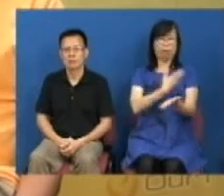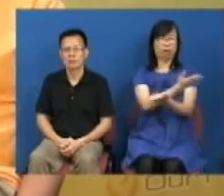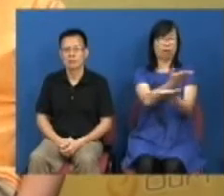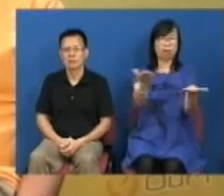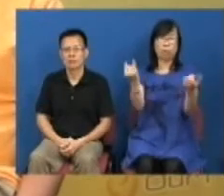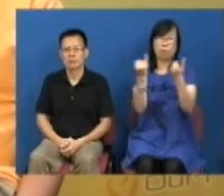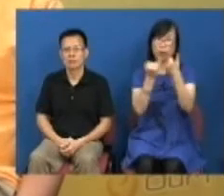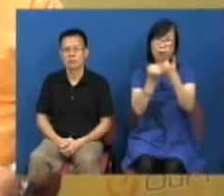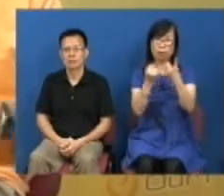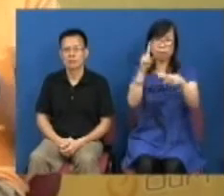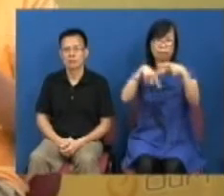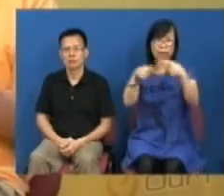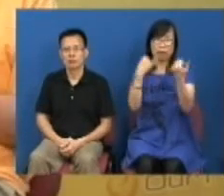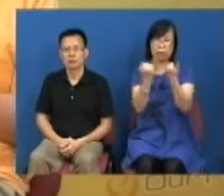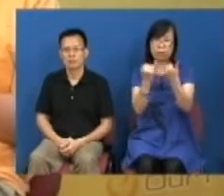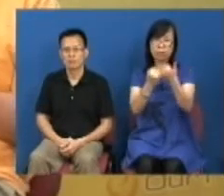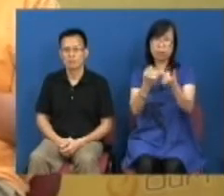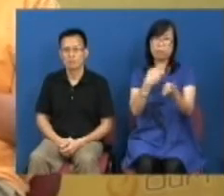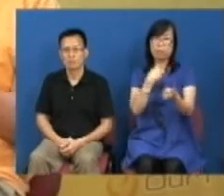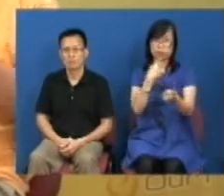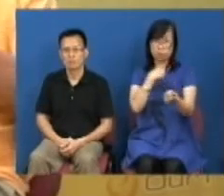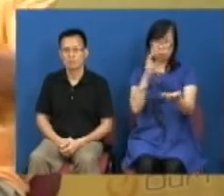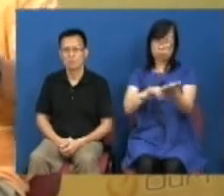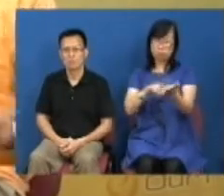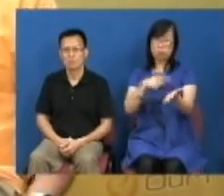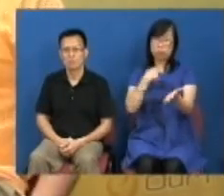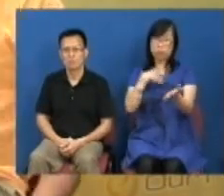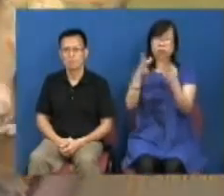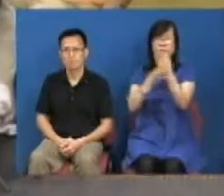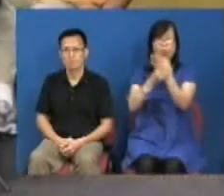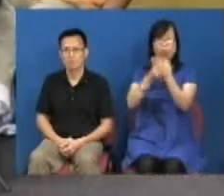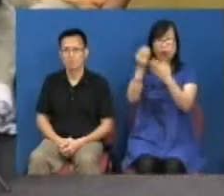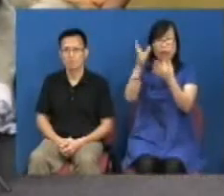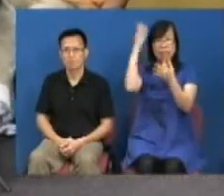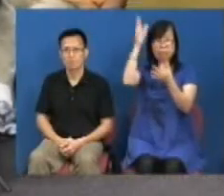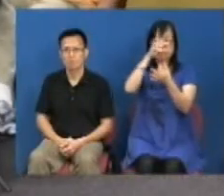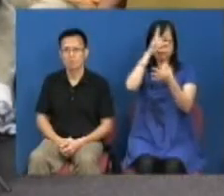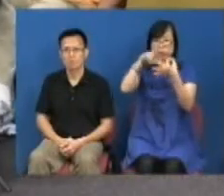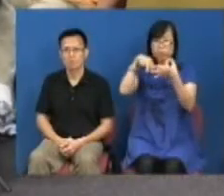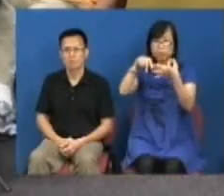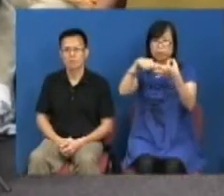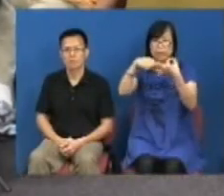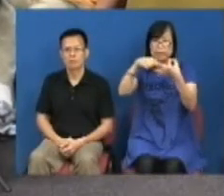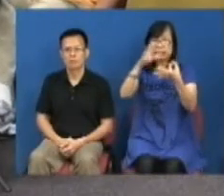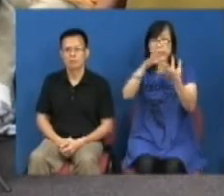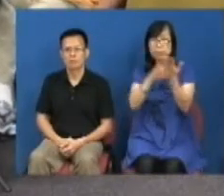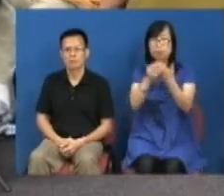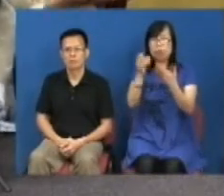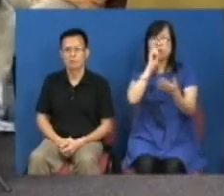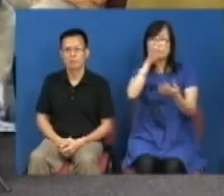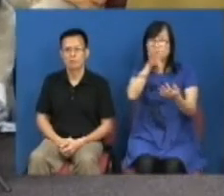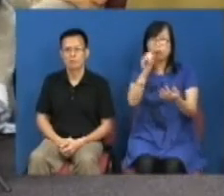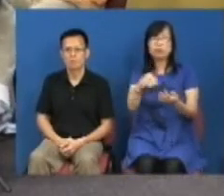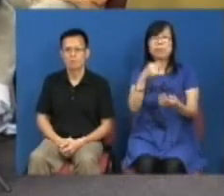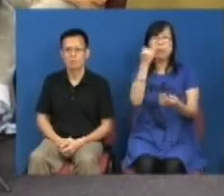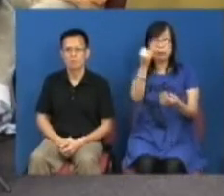学生各位大学生你相信我叶柳淑仪局长他也出去资讯他尝试去说你即使他说的都是歪理希特